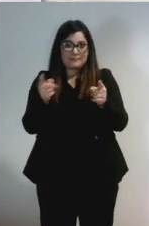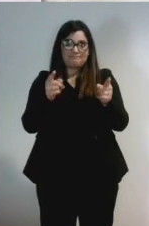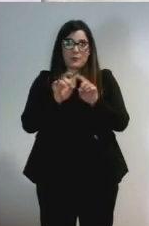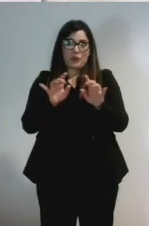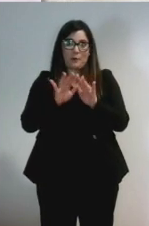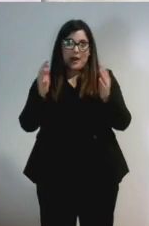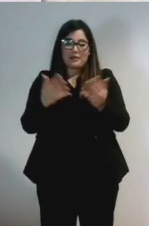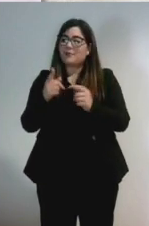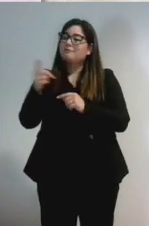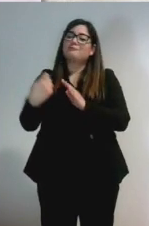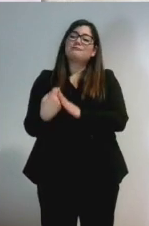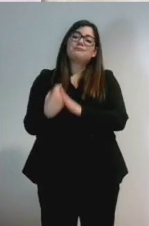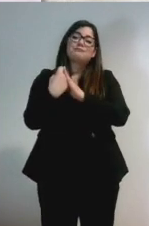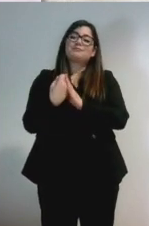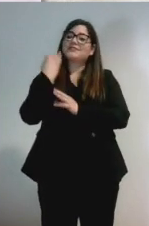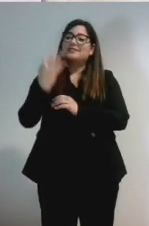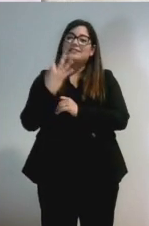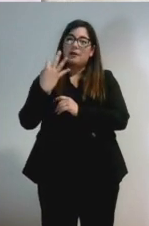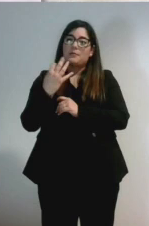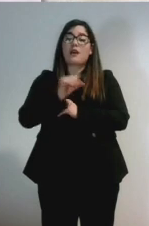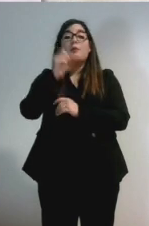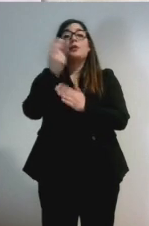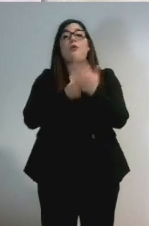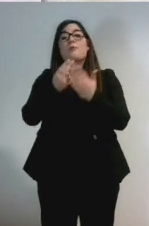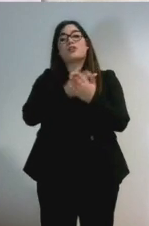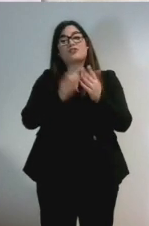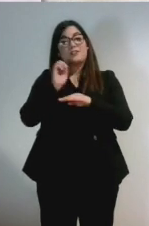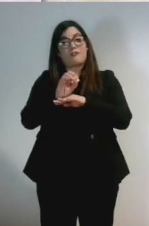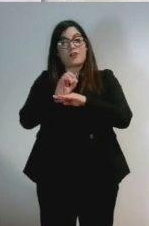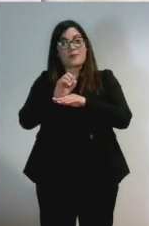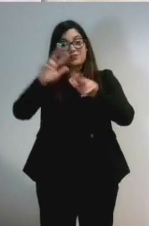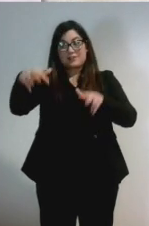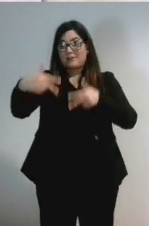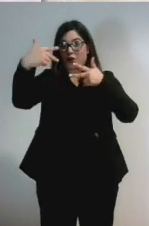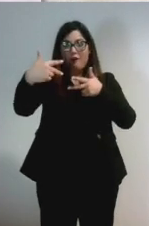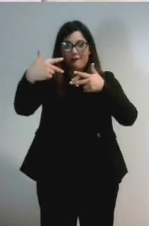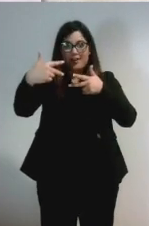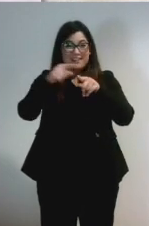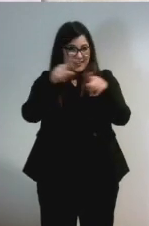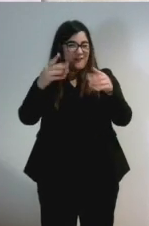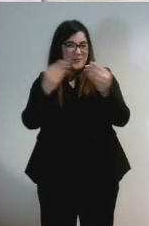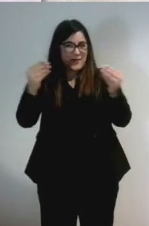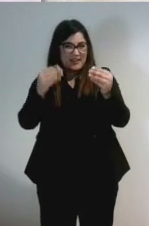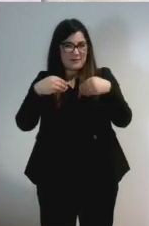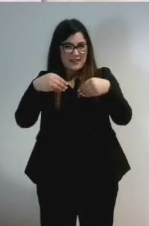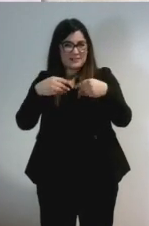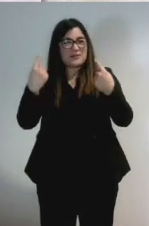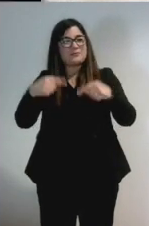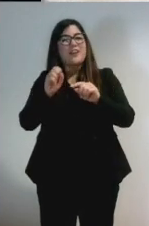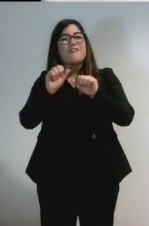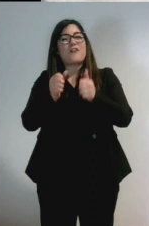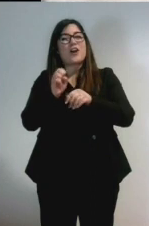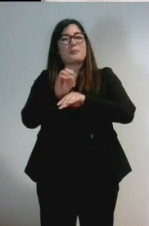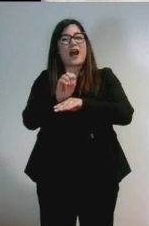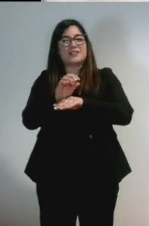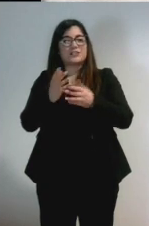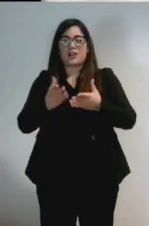organizzato il primo progetto di formazione in videoconferenza, dove molti di voi hanno partecipato, che si chiama Formazione Comune, e che ha ottenuto oltre